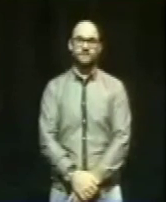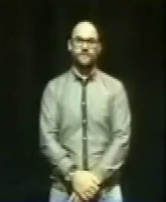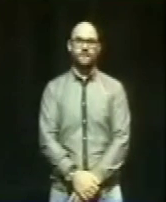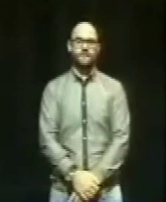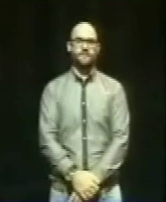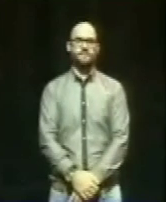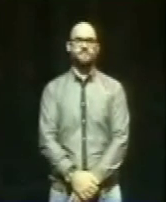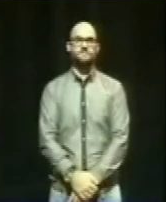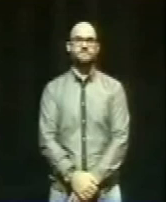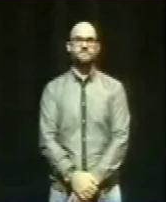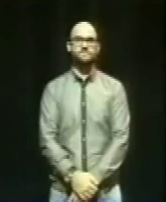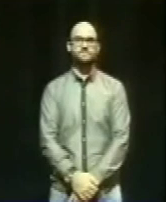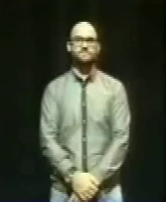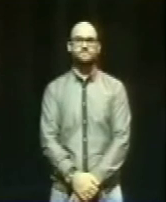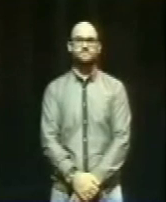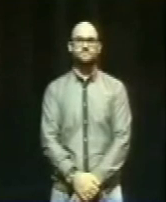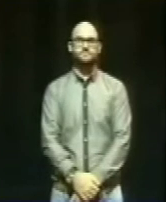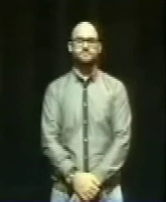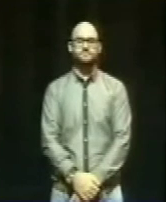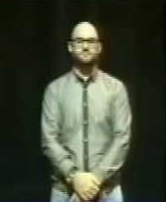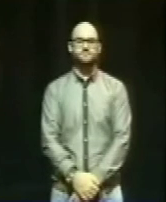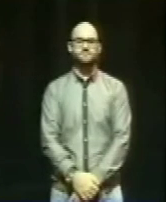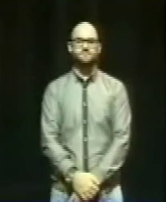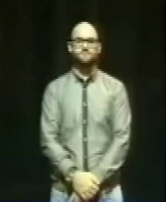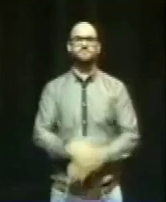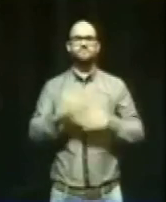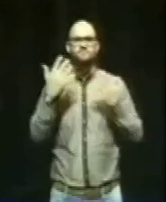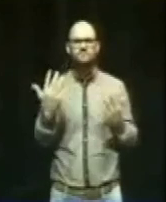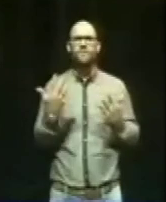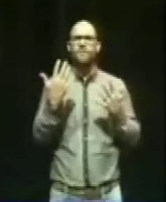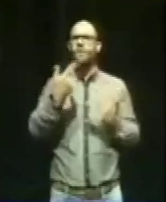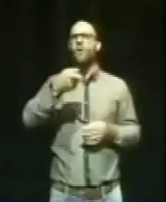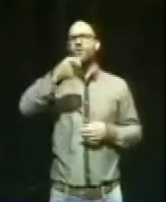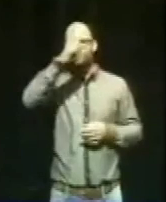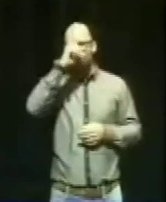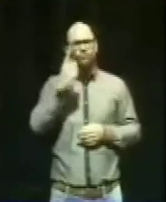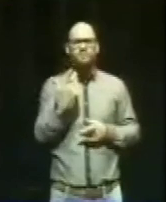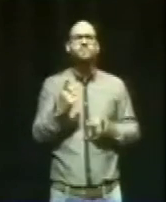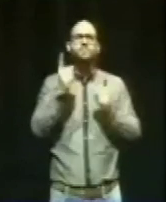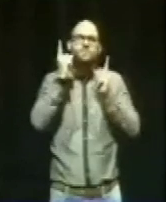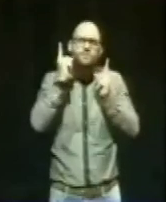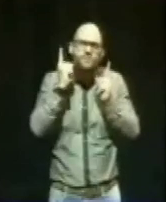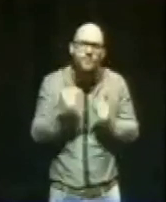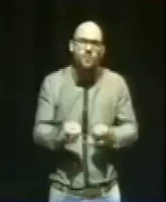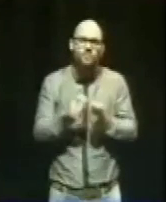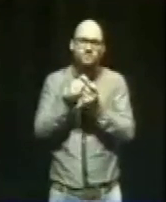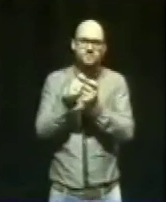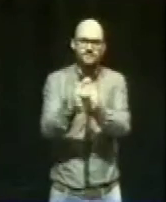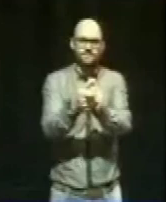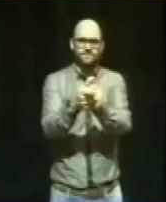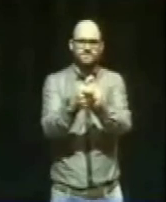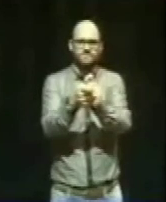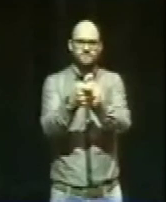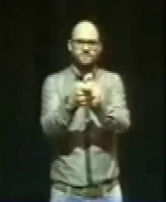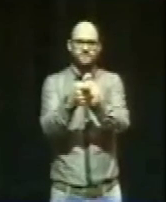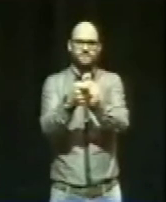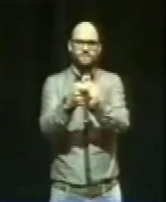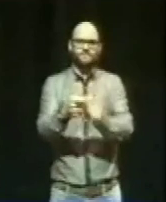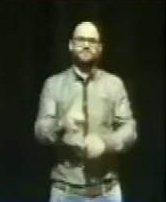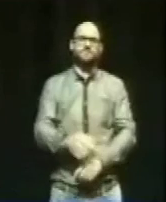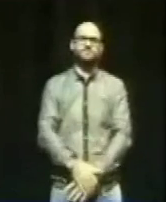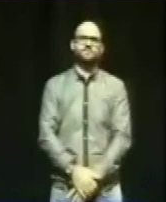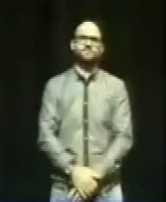Das kann sich Deutschland nicht nur leisten, das muss sich Deutschland auch leisten. Und das wird nur gelingen,